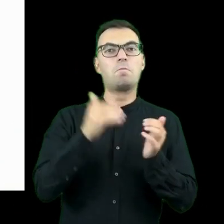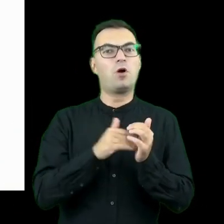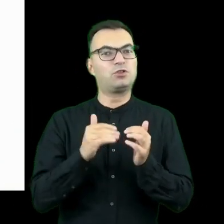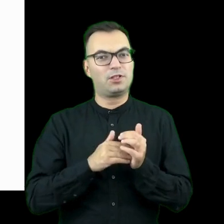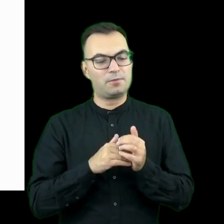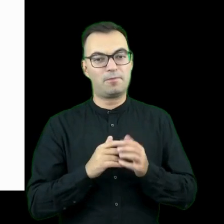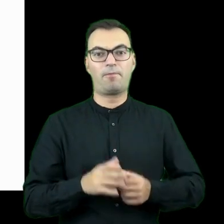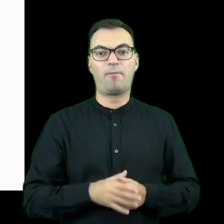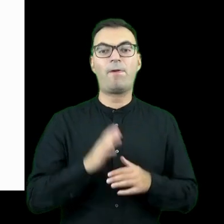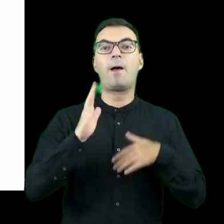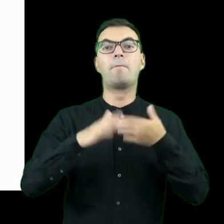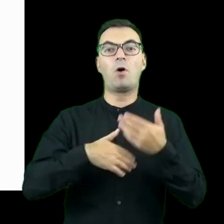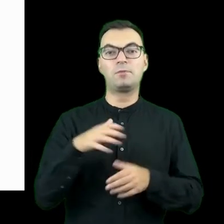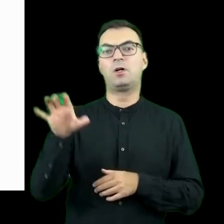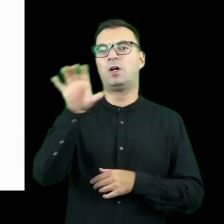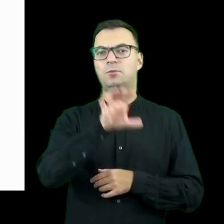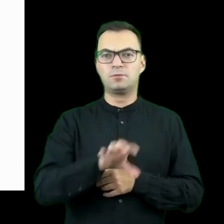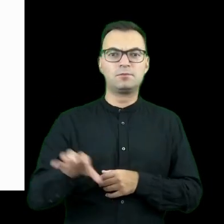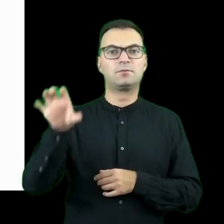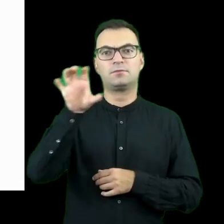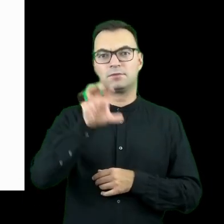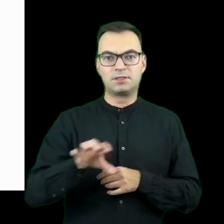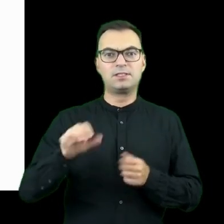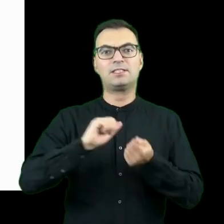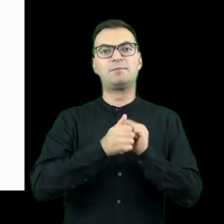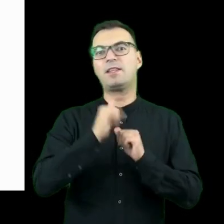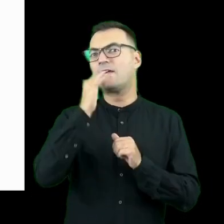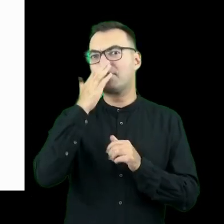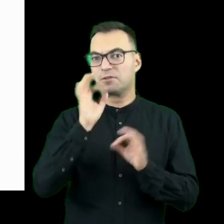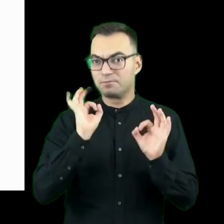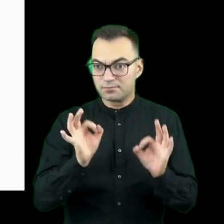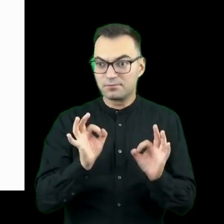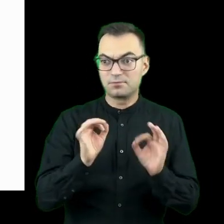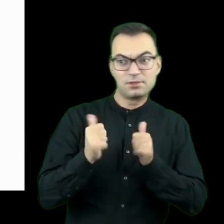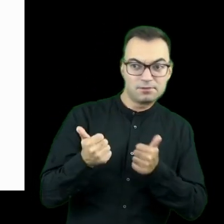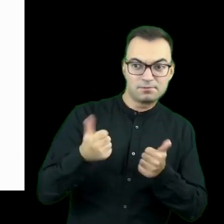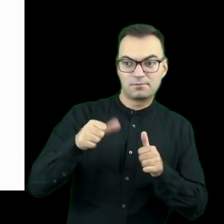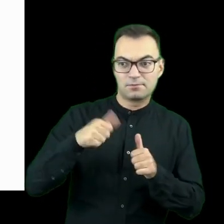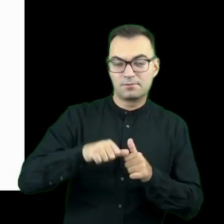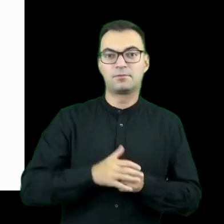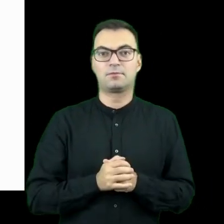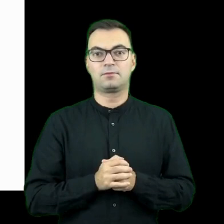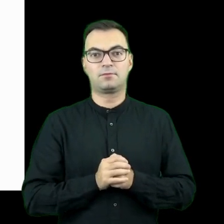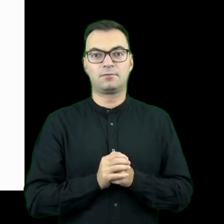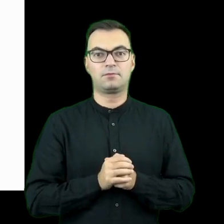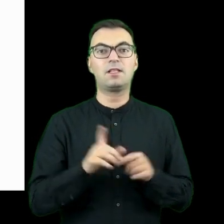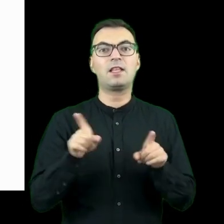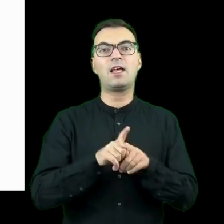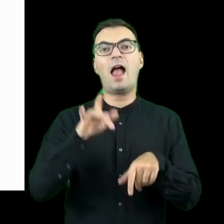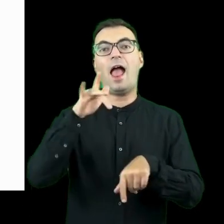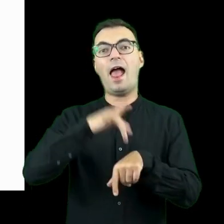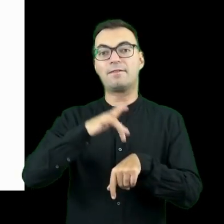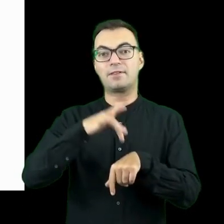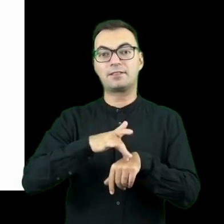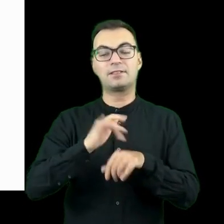stałej obserwacji tego, w jaki sposób ta zmiana zachodzi, jak te rozwiązania, jaką rzeczywistą zmianę te rozwiązania